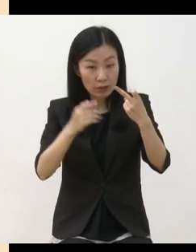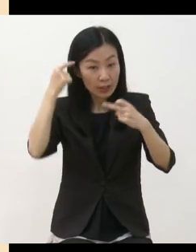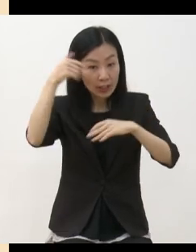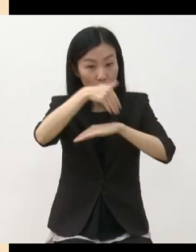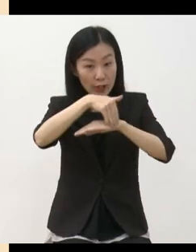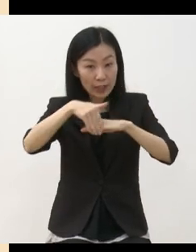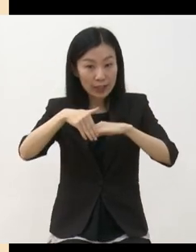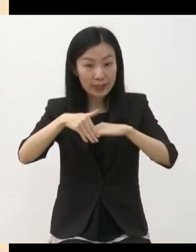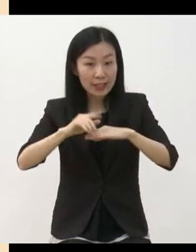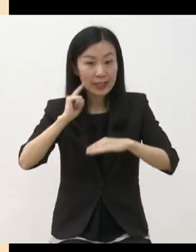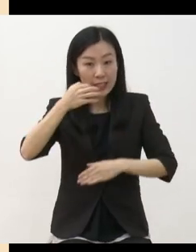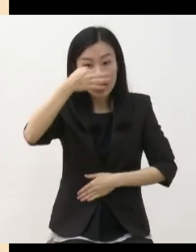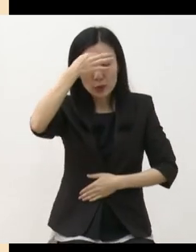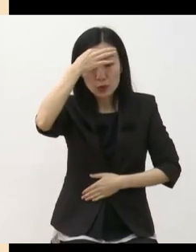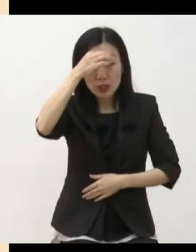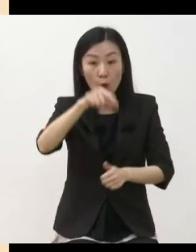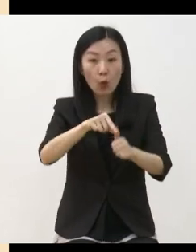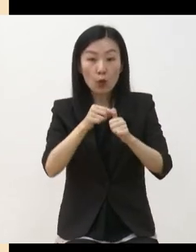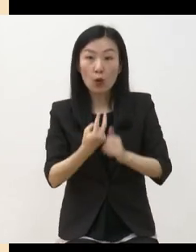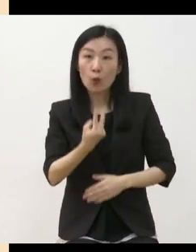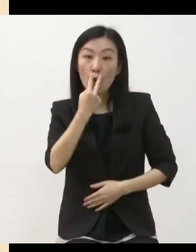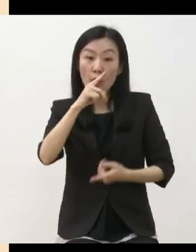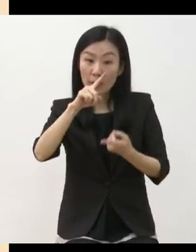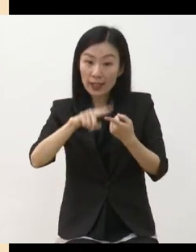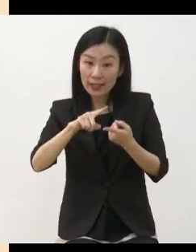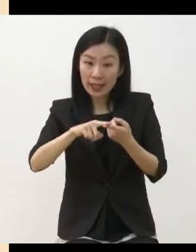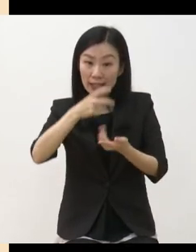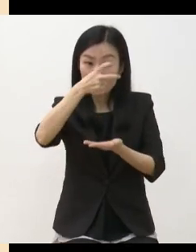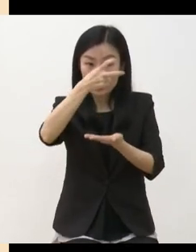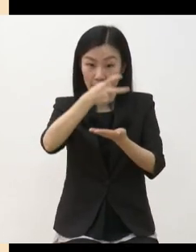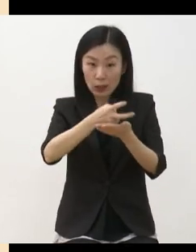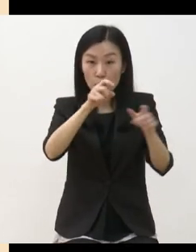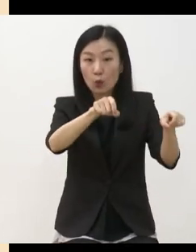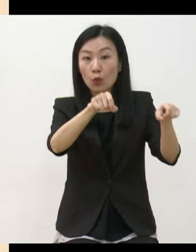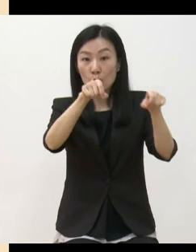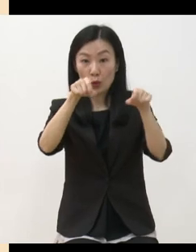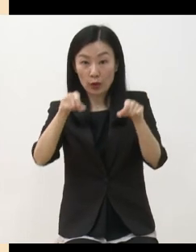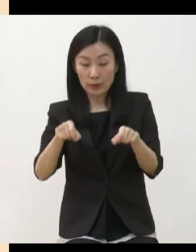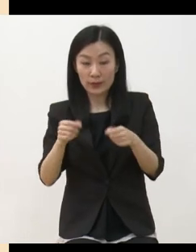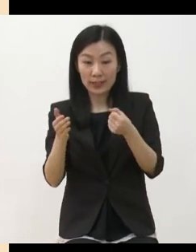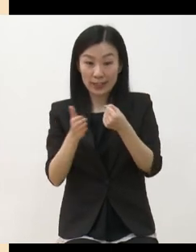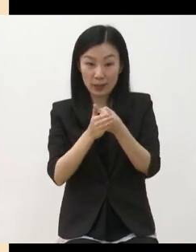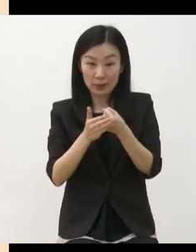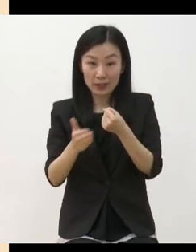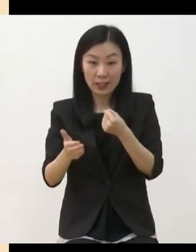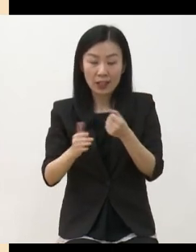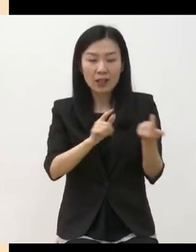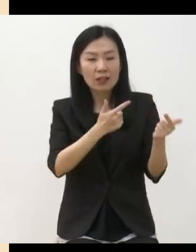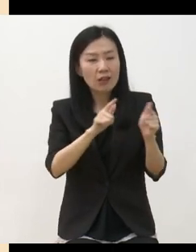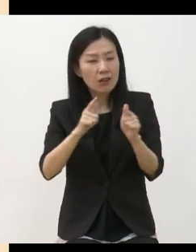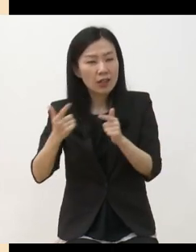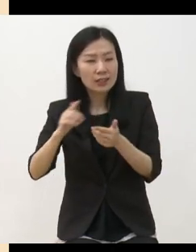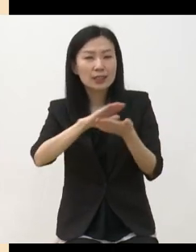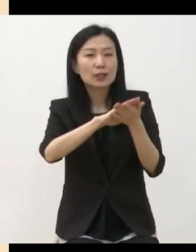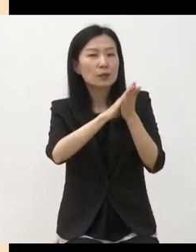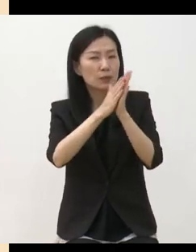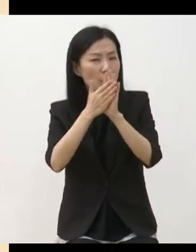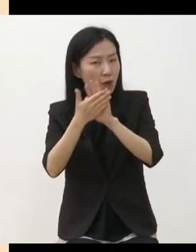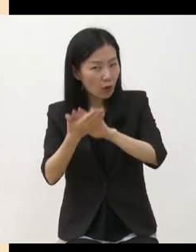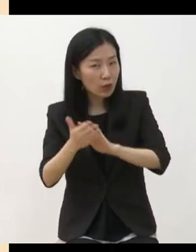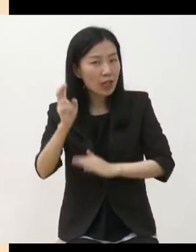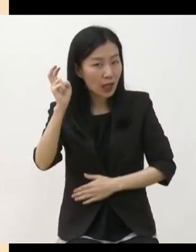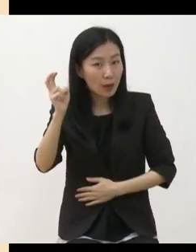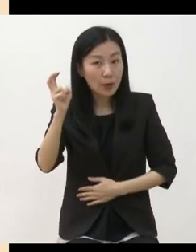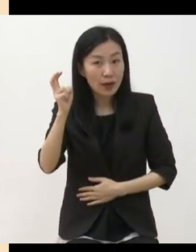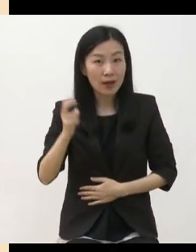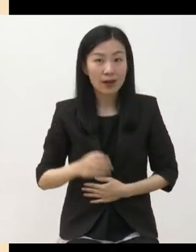고용보험에 관한 제도가 도입됨에 따라서 여러 가지 변화가 예측되고 있습니다